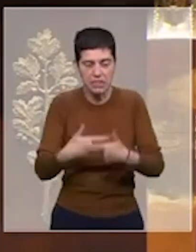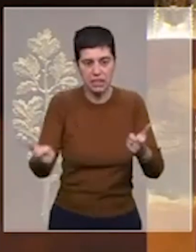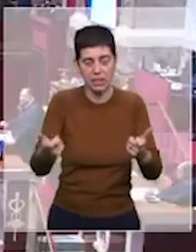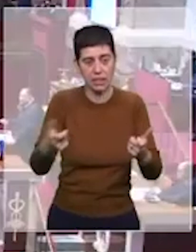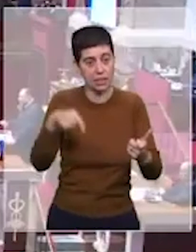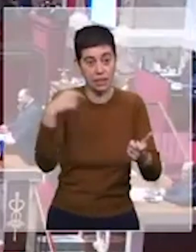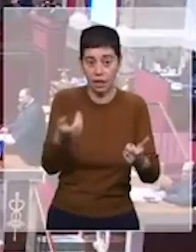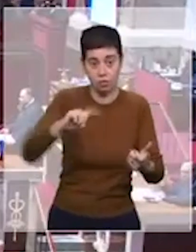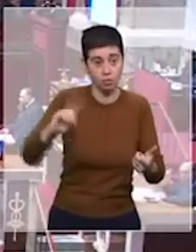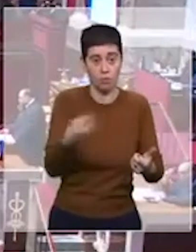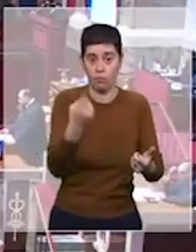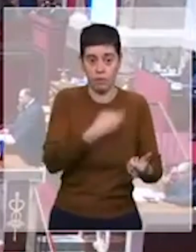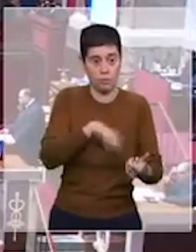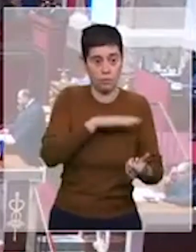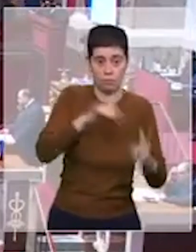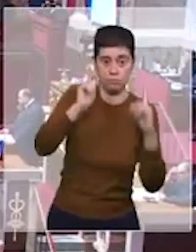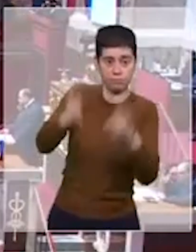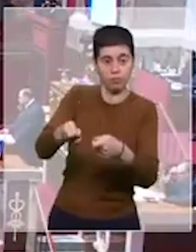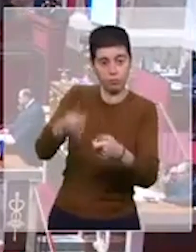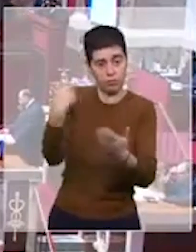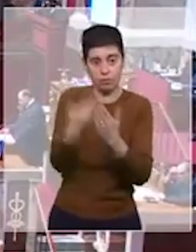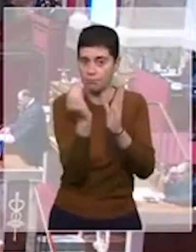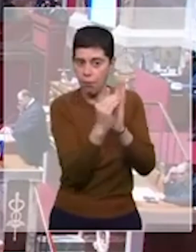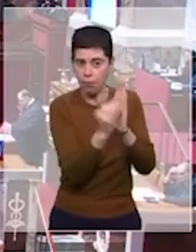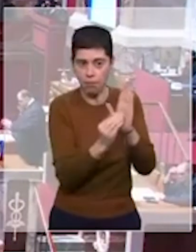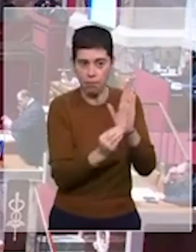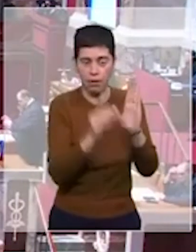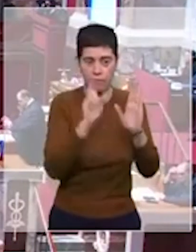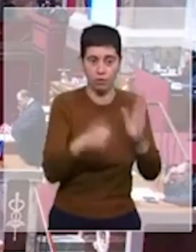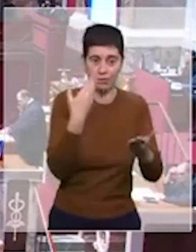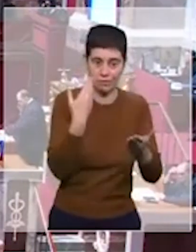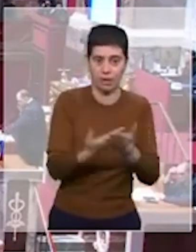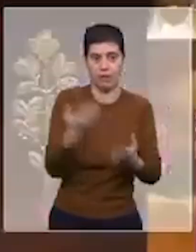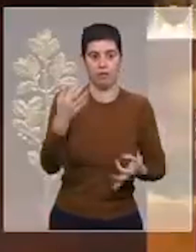échapper à sa responsabilité, car c'est cela la justice.